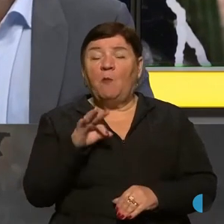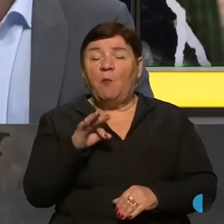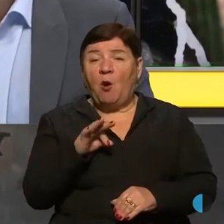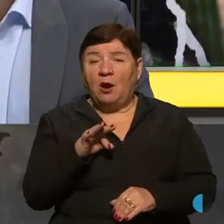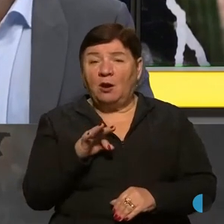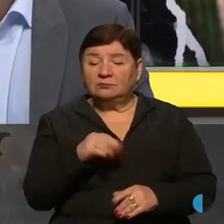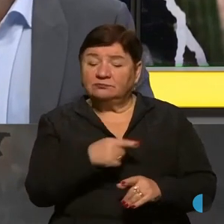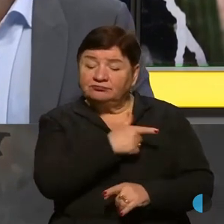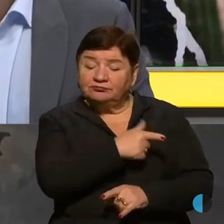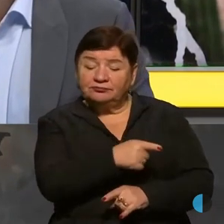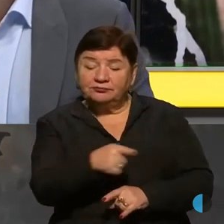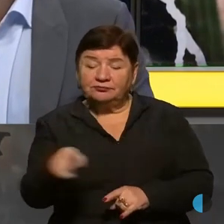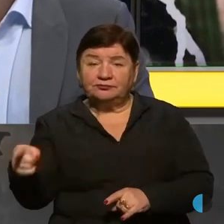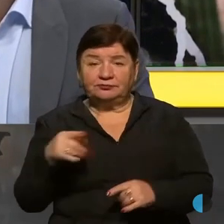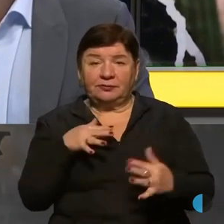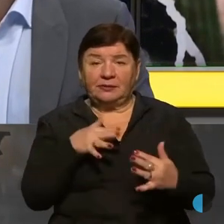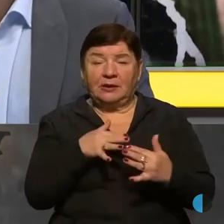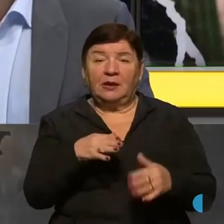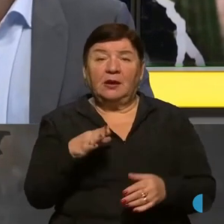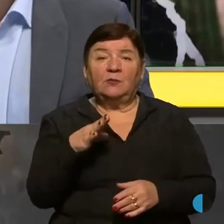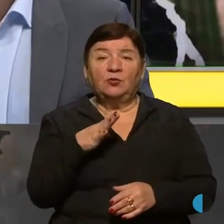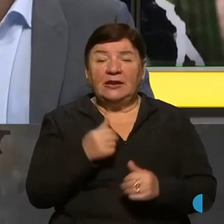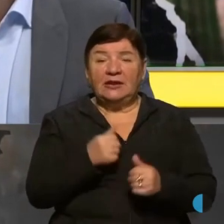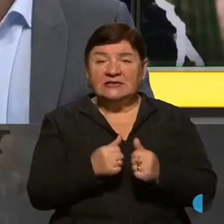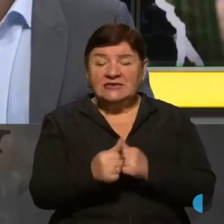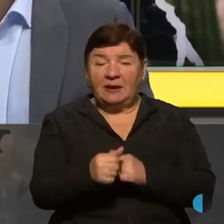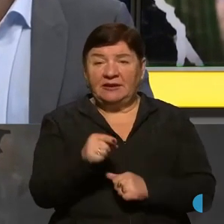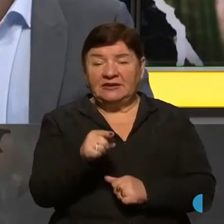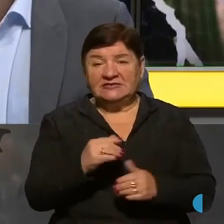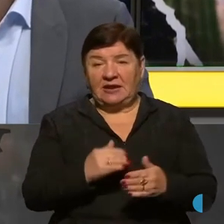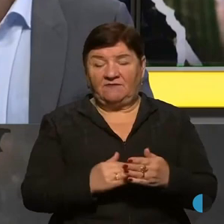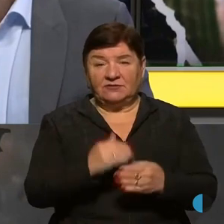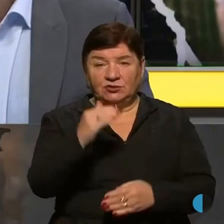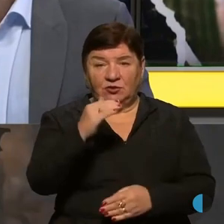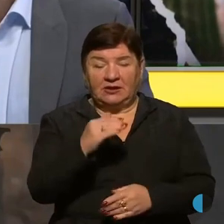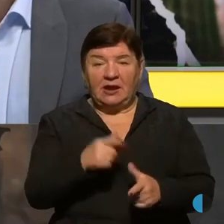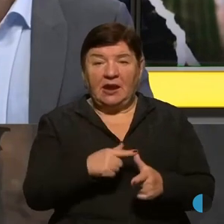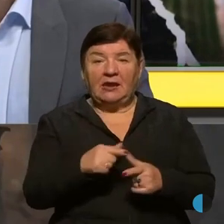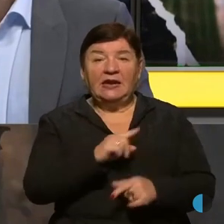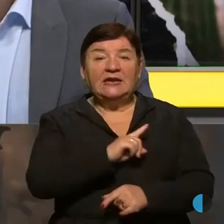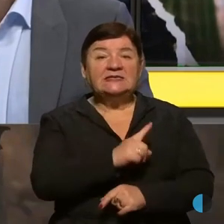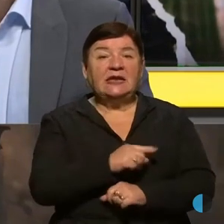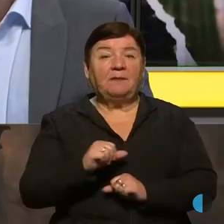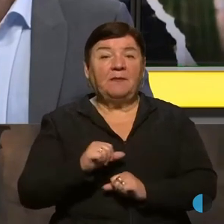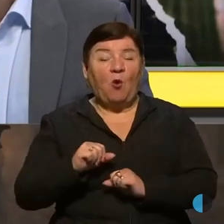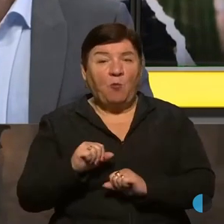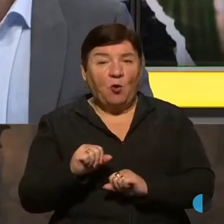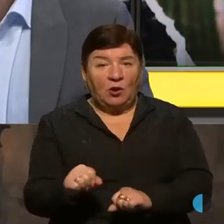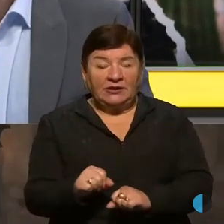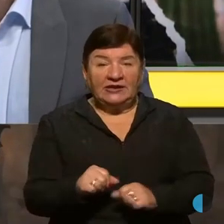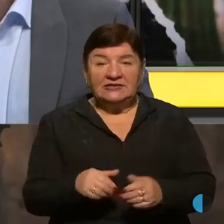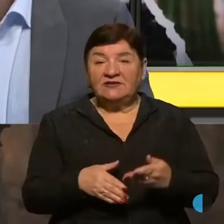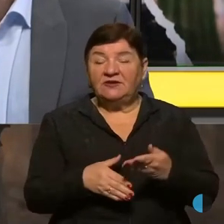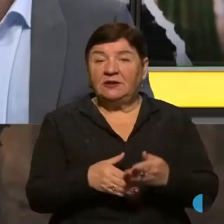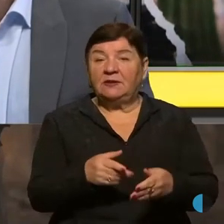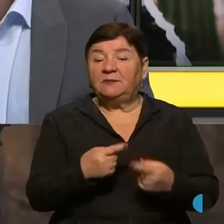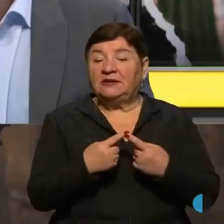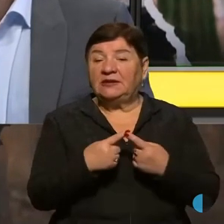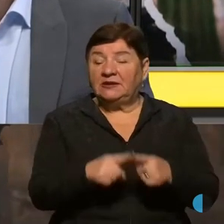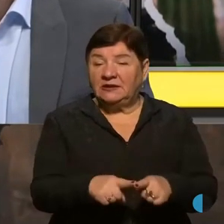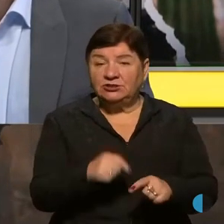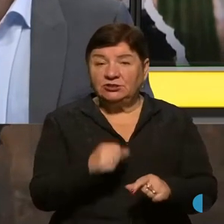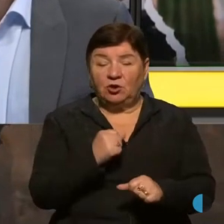протяжності бої були саме на цих висотах. Але силам оборони завдяки технічній